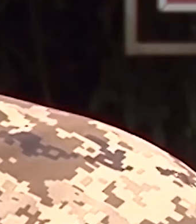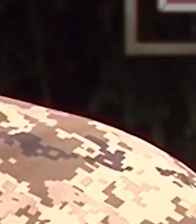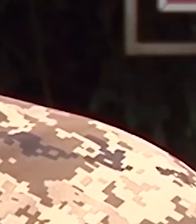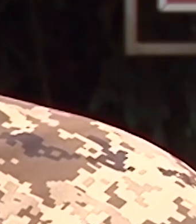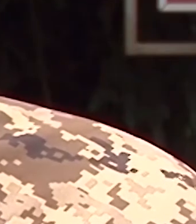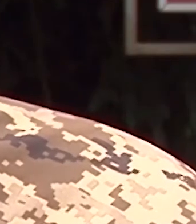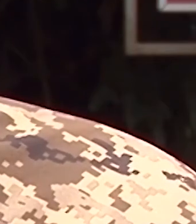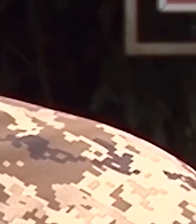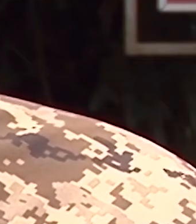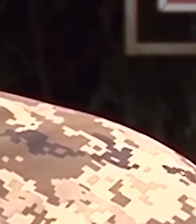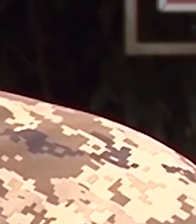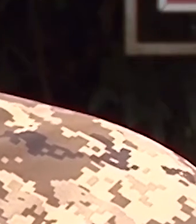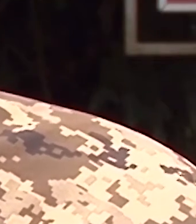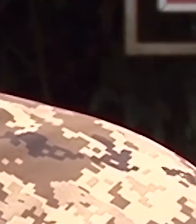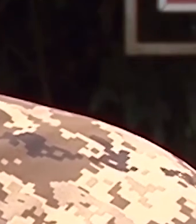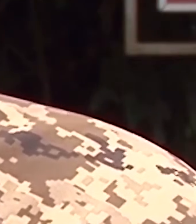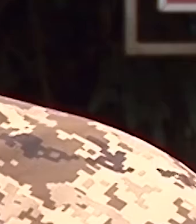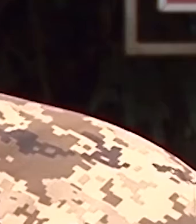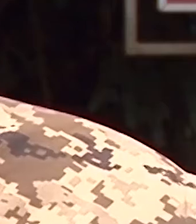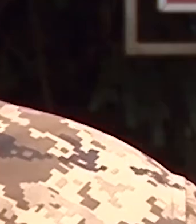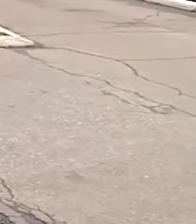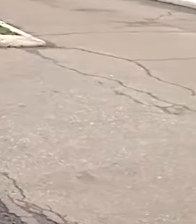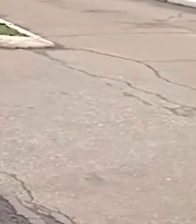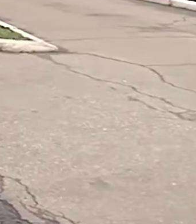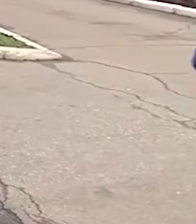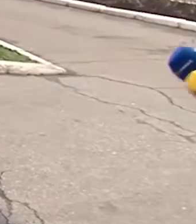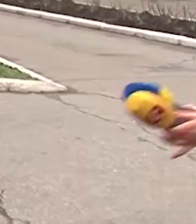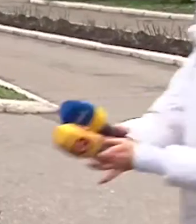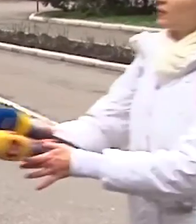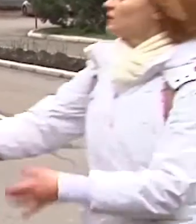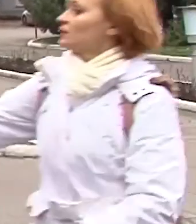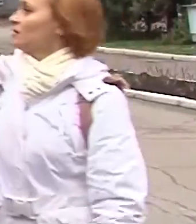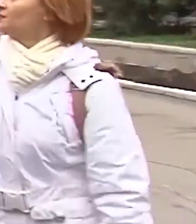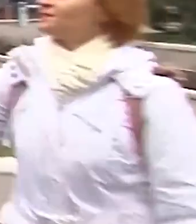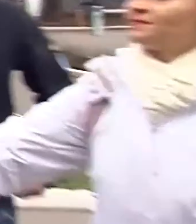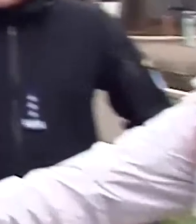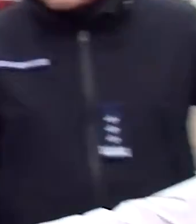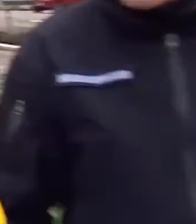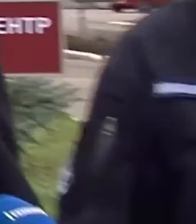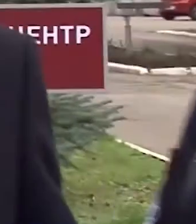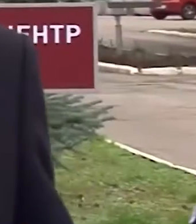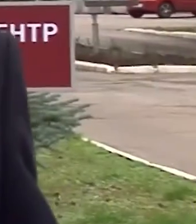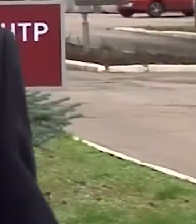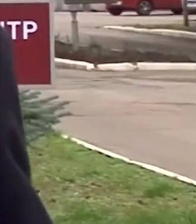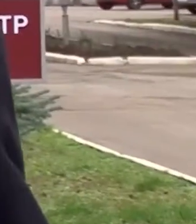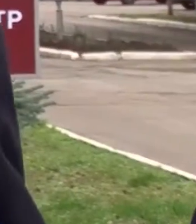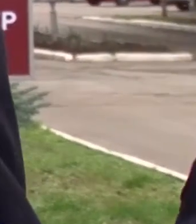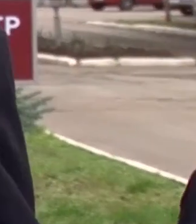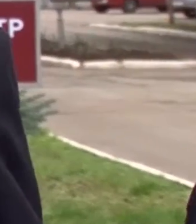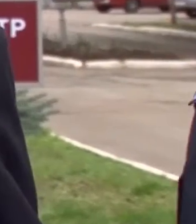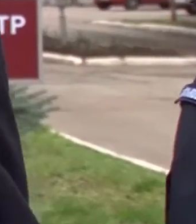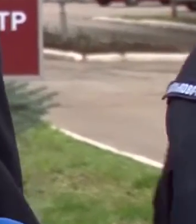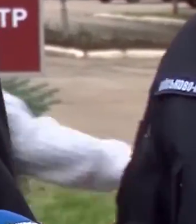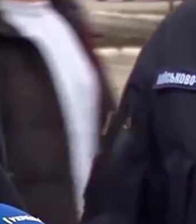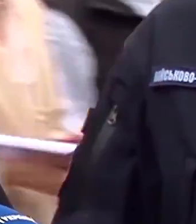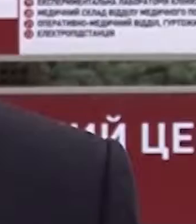побачите, що вона буде зуби краще, ніж зараз. За словами заступника міністра оборони України Івана Руснака, інцидент стався